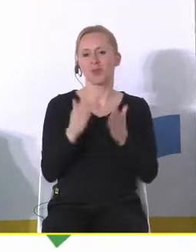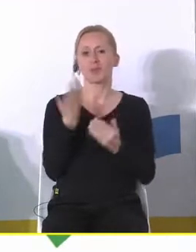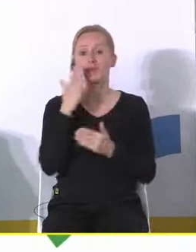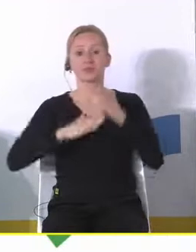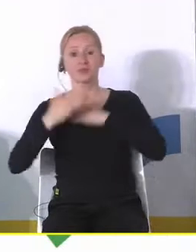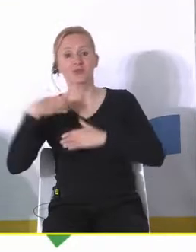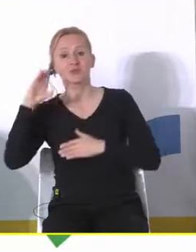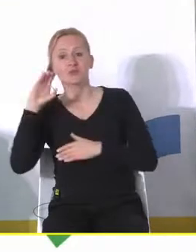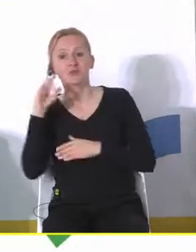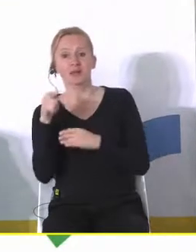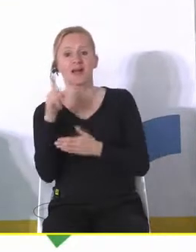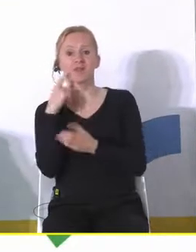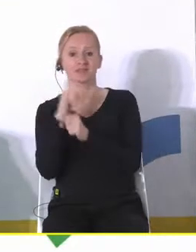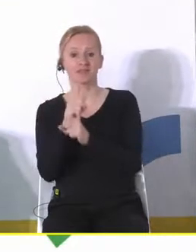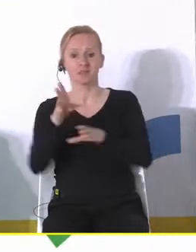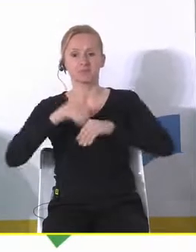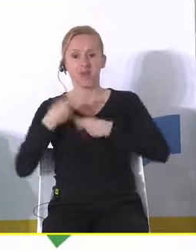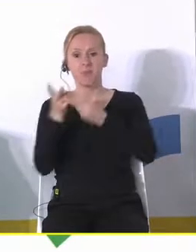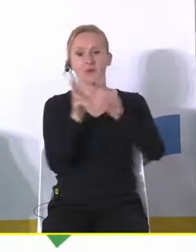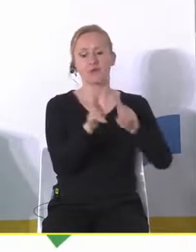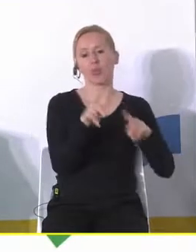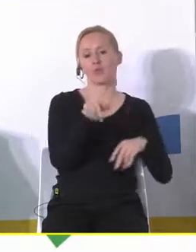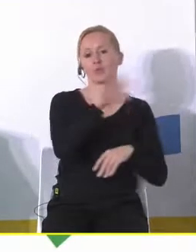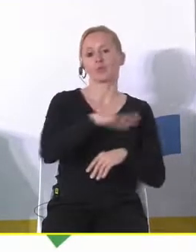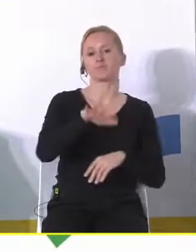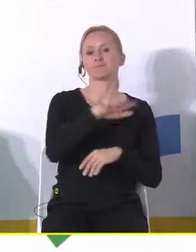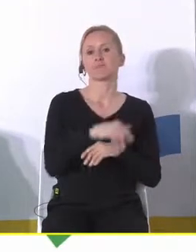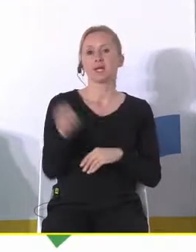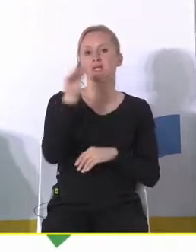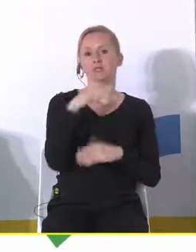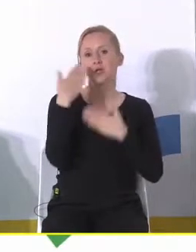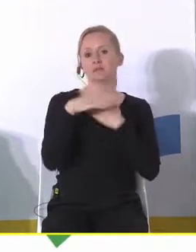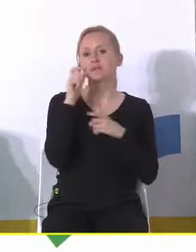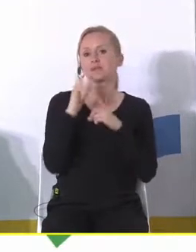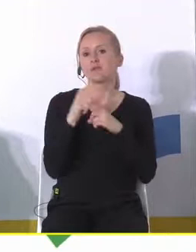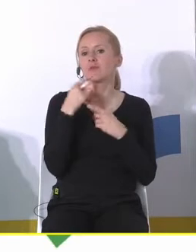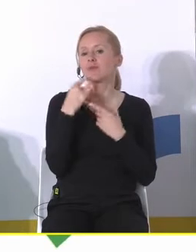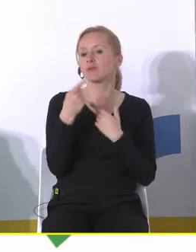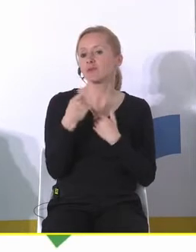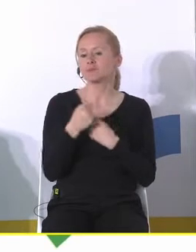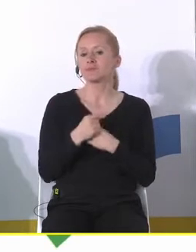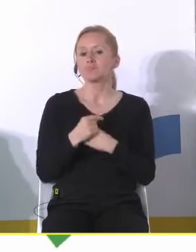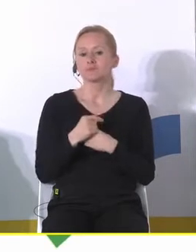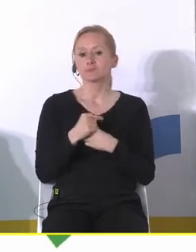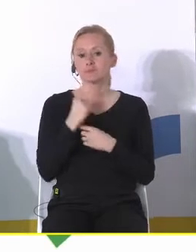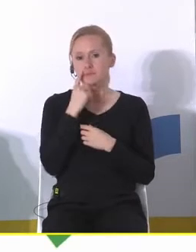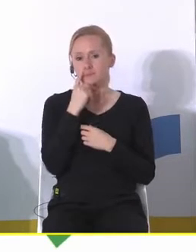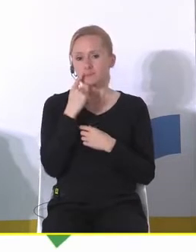cieszę słysząc to że taka decyzja została powrotowa podjęta natomiast jeszcze jedno ostatnie słowo chciałam tutaj w tym kontekście dopowiedzieć